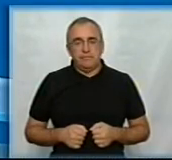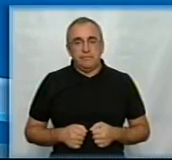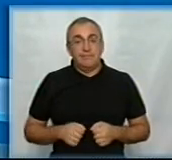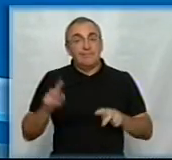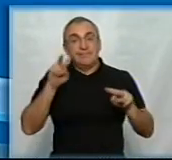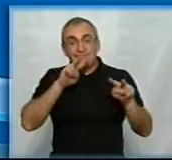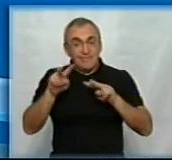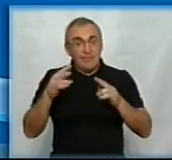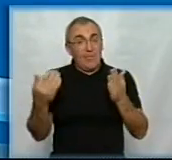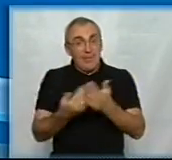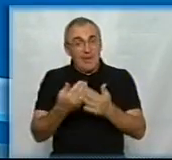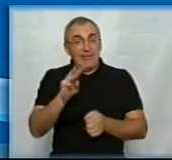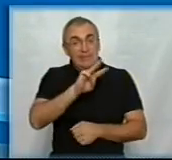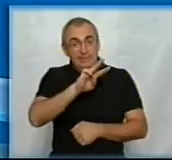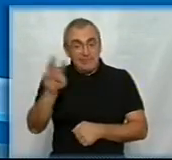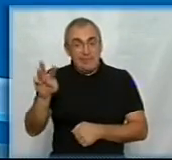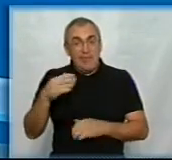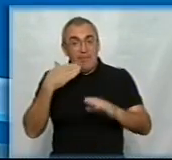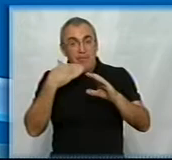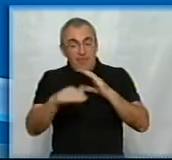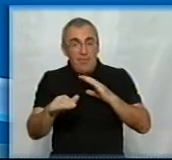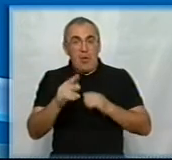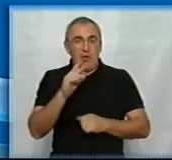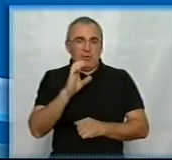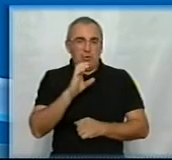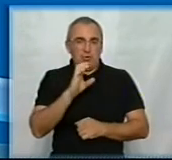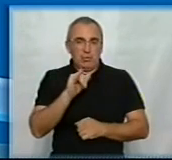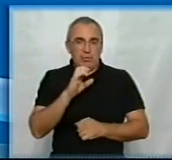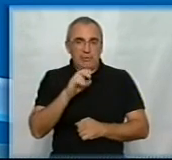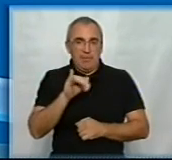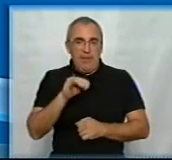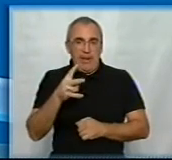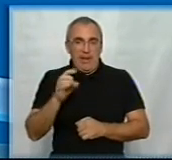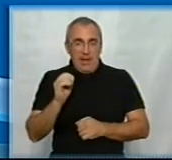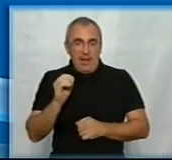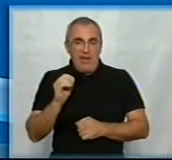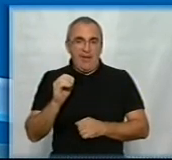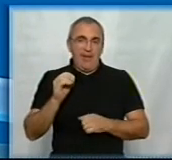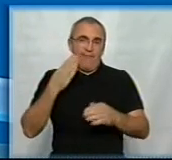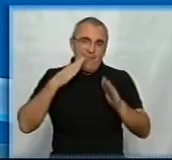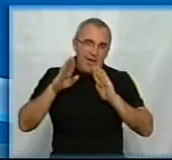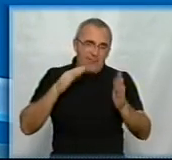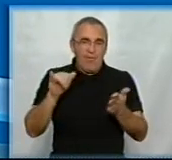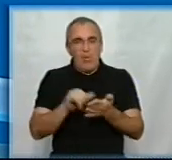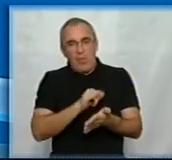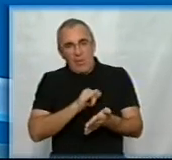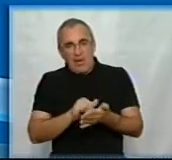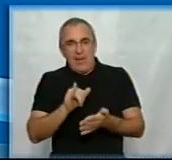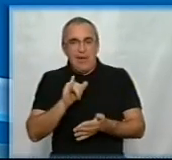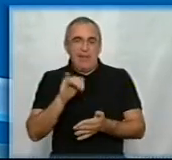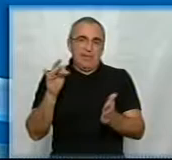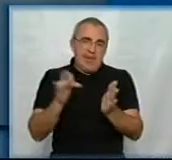Слідкуєте за новинами на нашому сайті, за посиланням Суспільне Кропивницьке, а також в соціальних мережах – Фейсбук, Ютуб, Інстаграм,